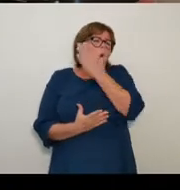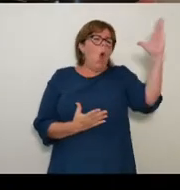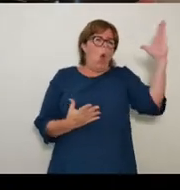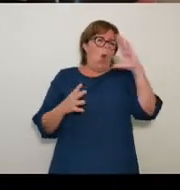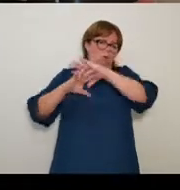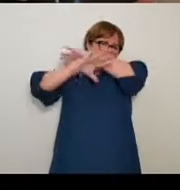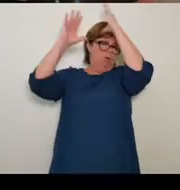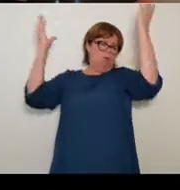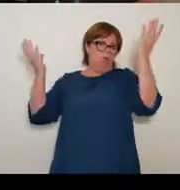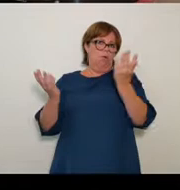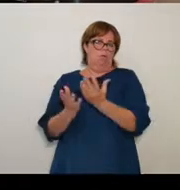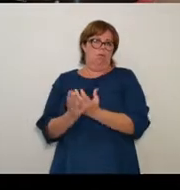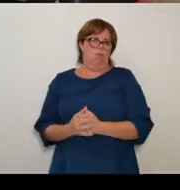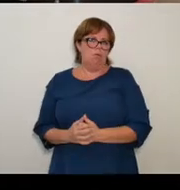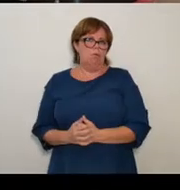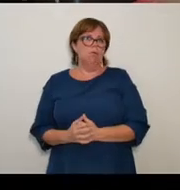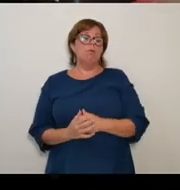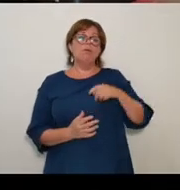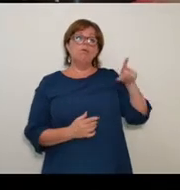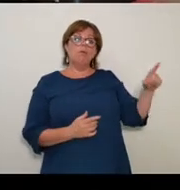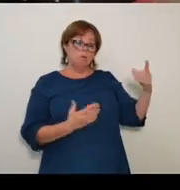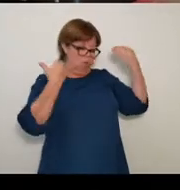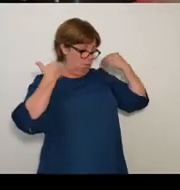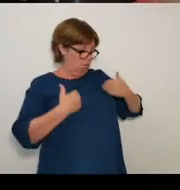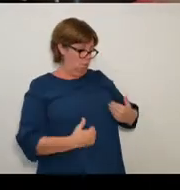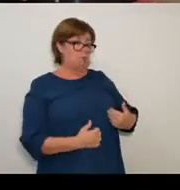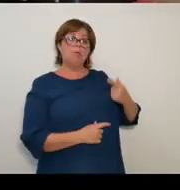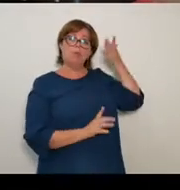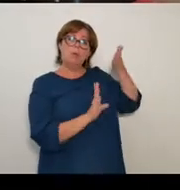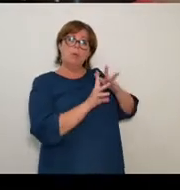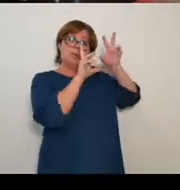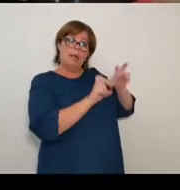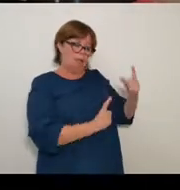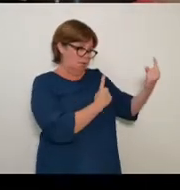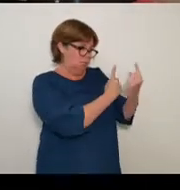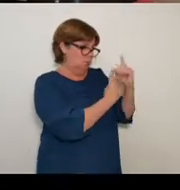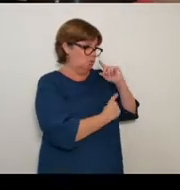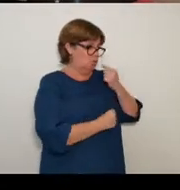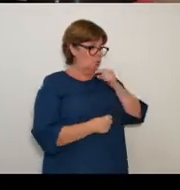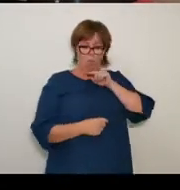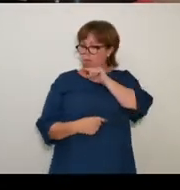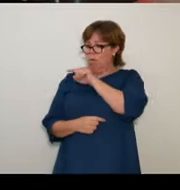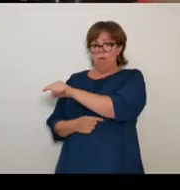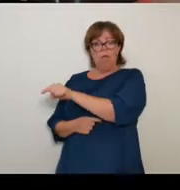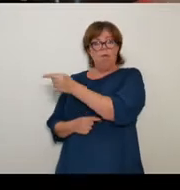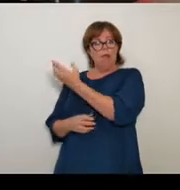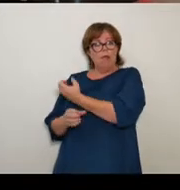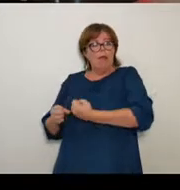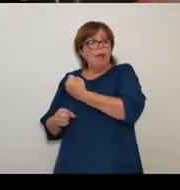rejoignent ainsi par d'autres chemins ce que la clinique analytique met en évidence. Ces œuvres,